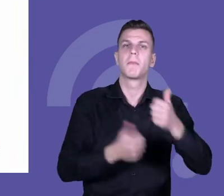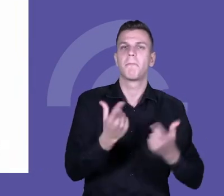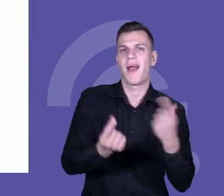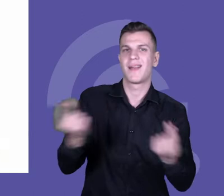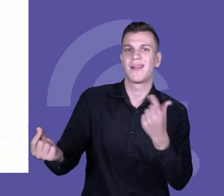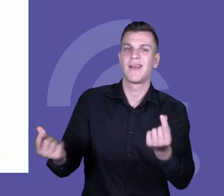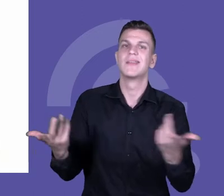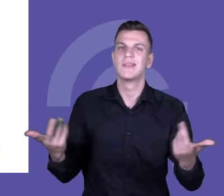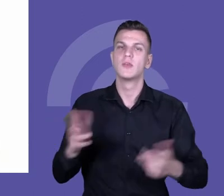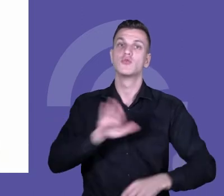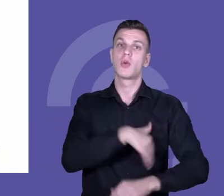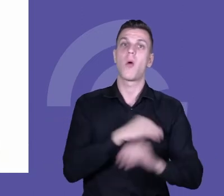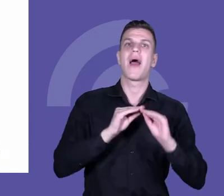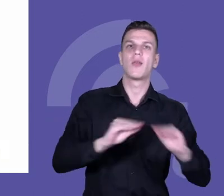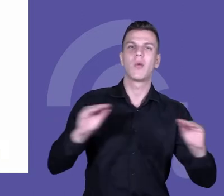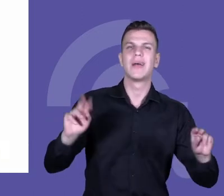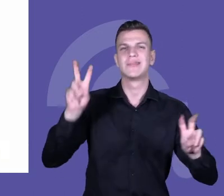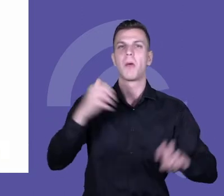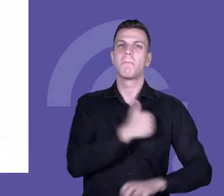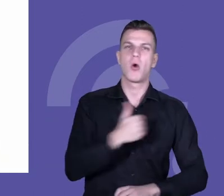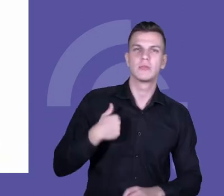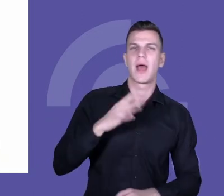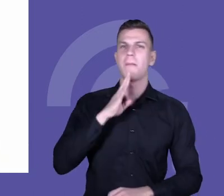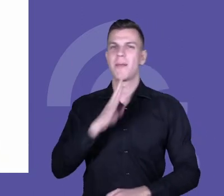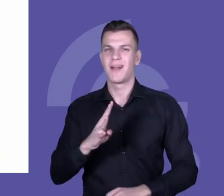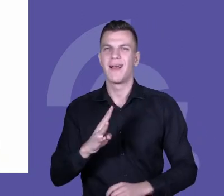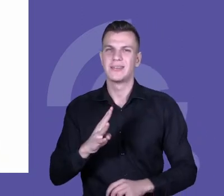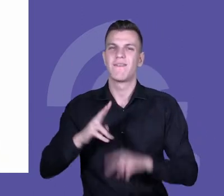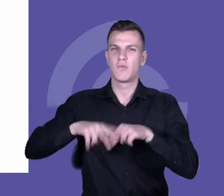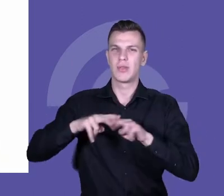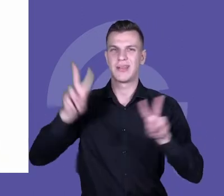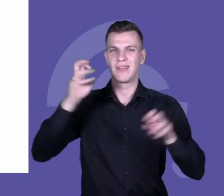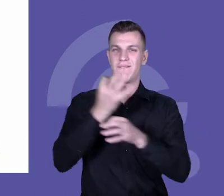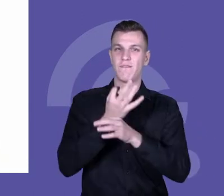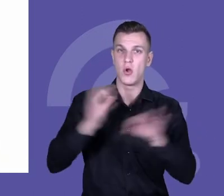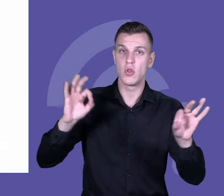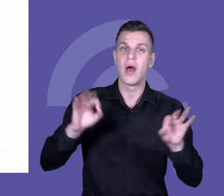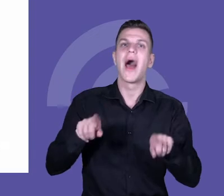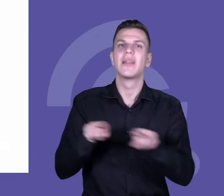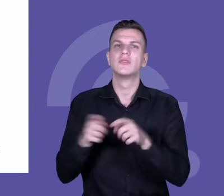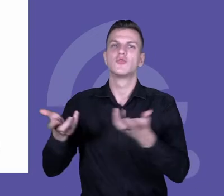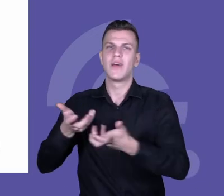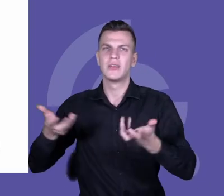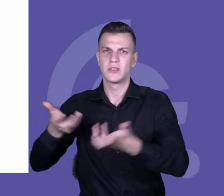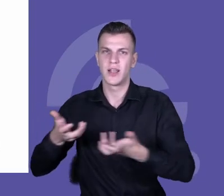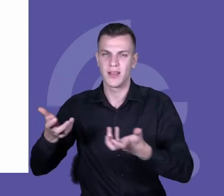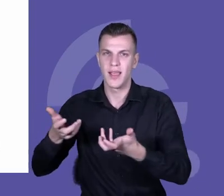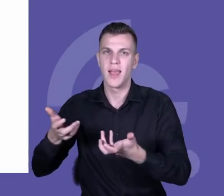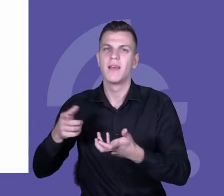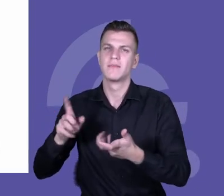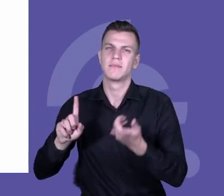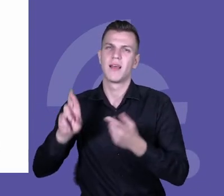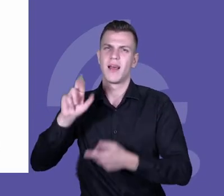Edukacji Polsko-Amerykańskiej Fundacji Wolności i Uniwersytetu Warszawskiego oraz Stowarzyszenie WIS z Radowa. Jędrzej o tym już